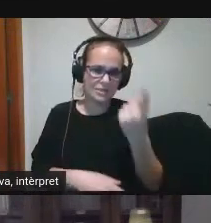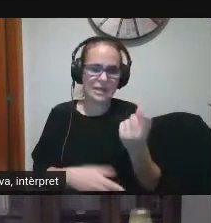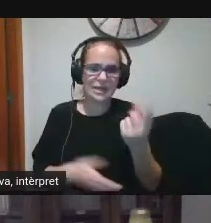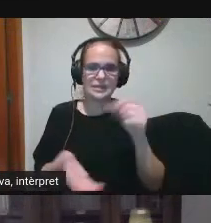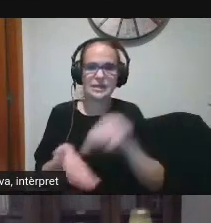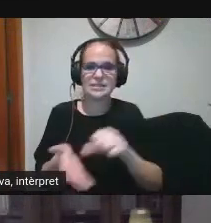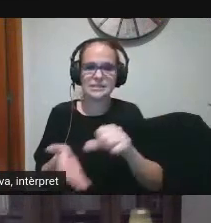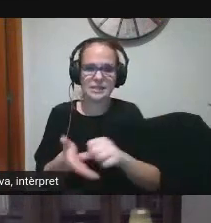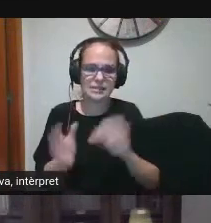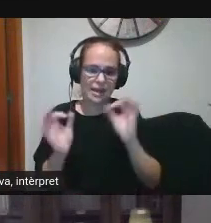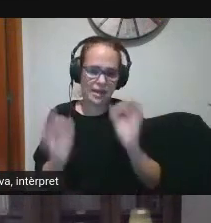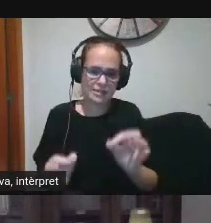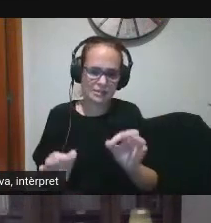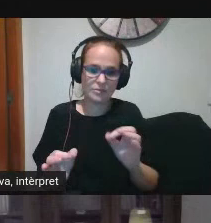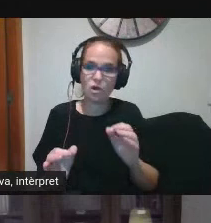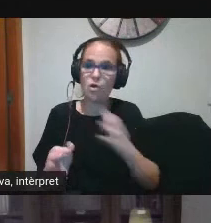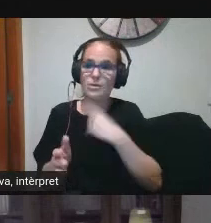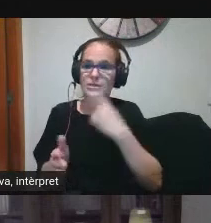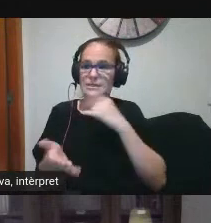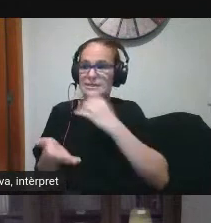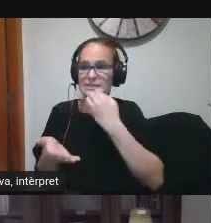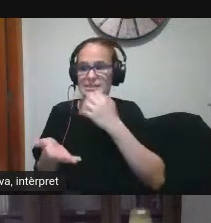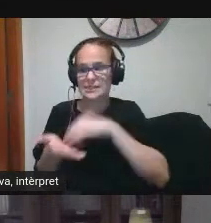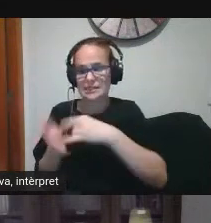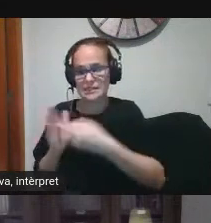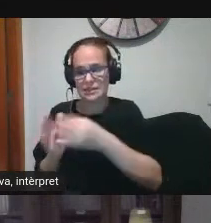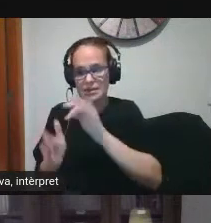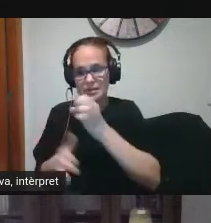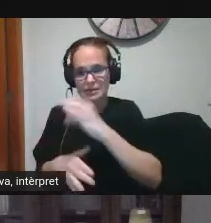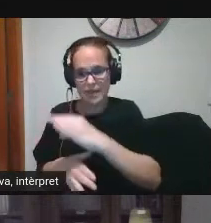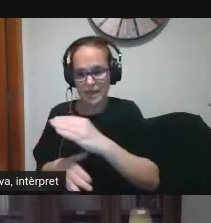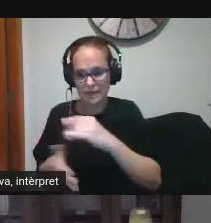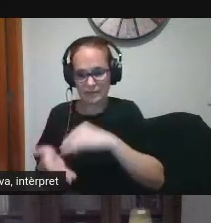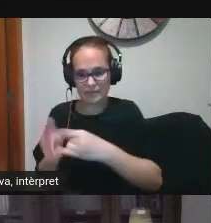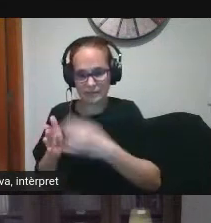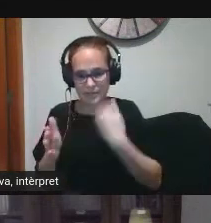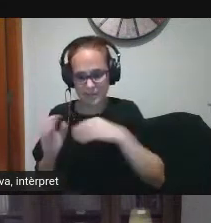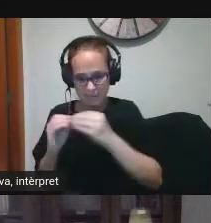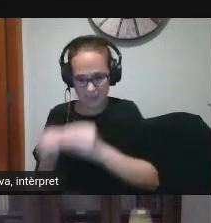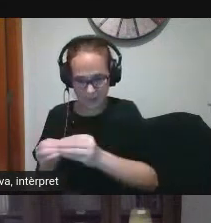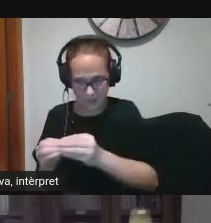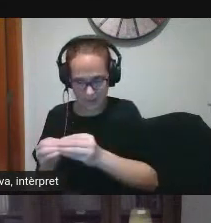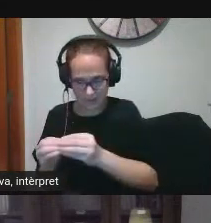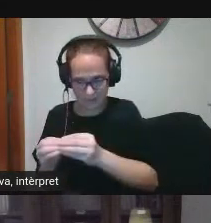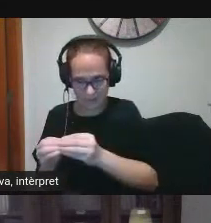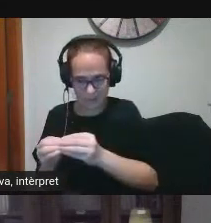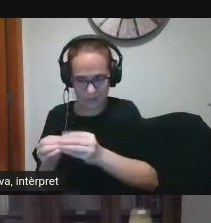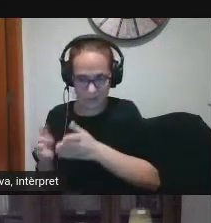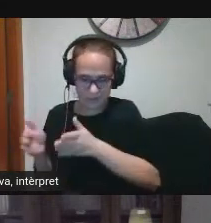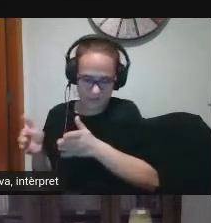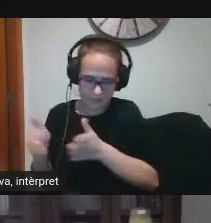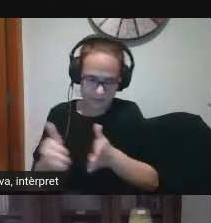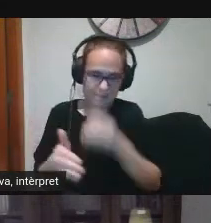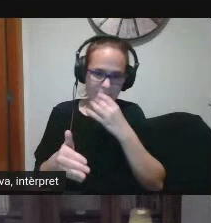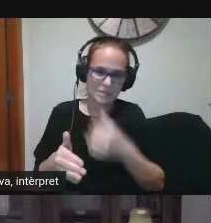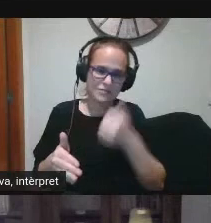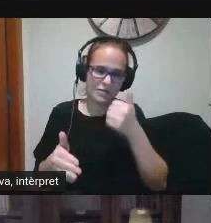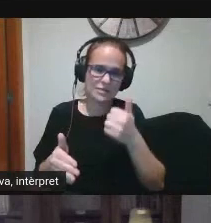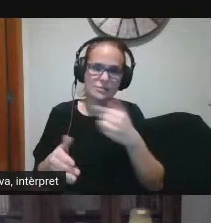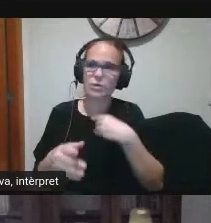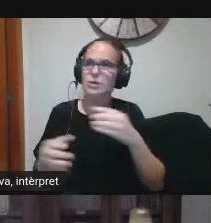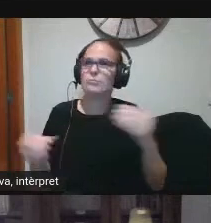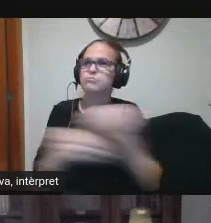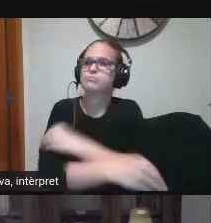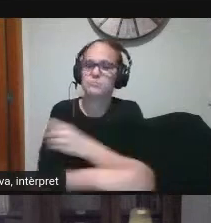respecte als centres que ja estaven elaborant el seu PlaTAC d'altra banda comentar-vos que a més a més del document